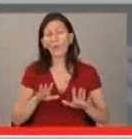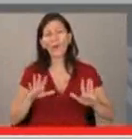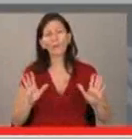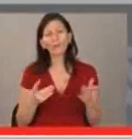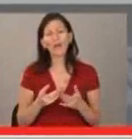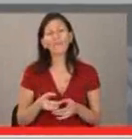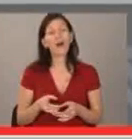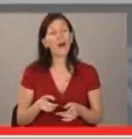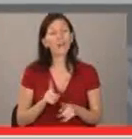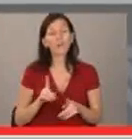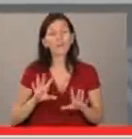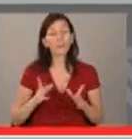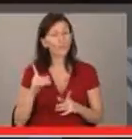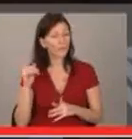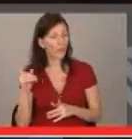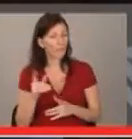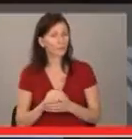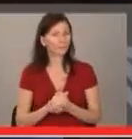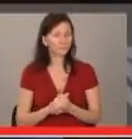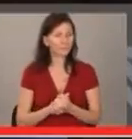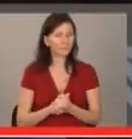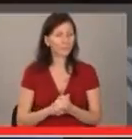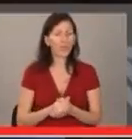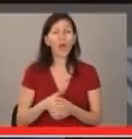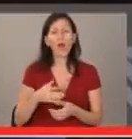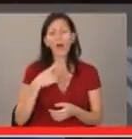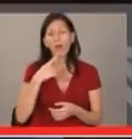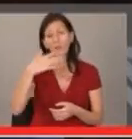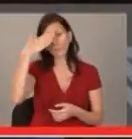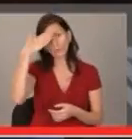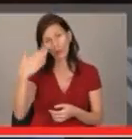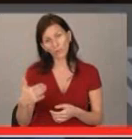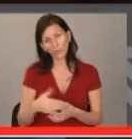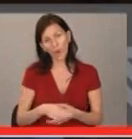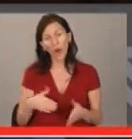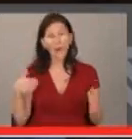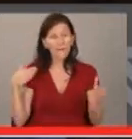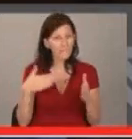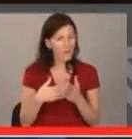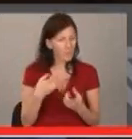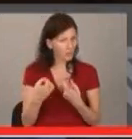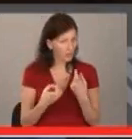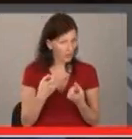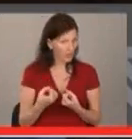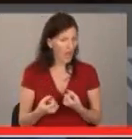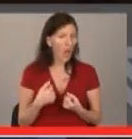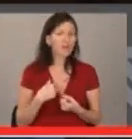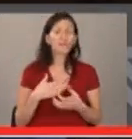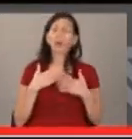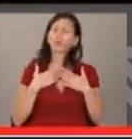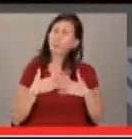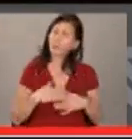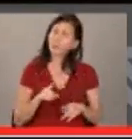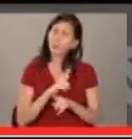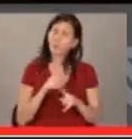предават, никой не прави там нарушения. Казано честно, въпреки базиците бях доволен, че не